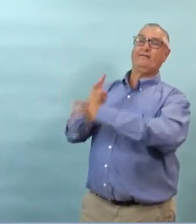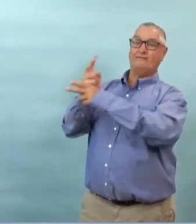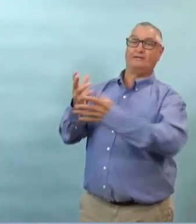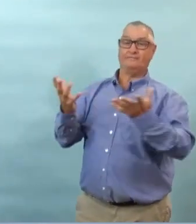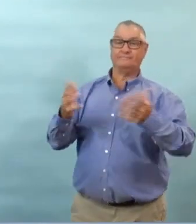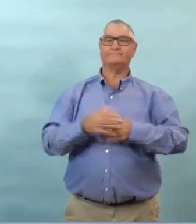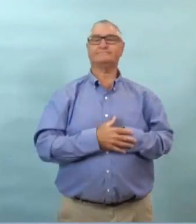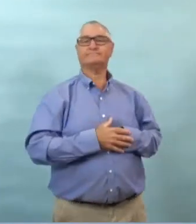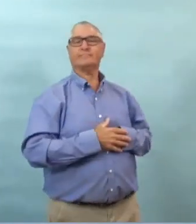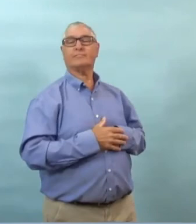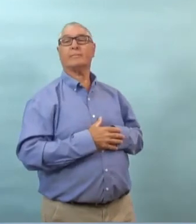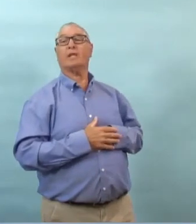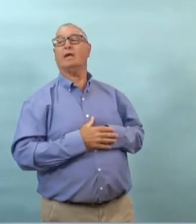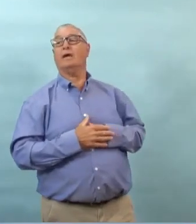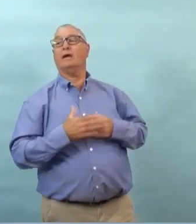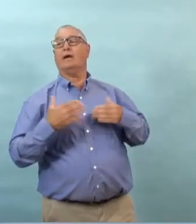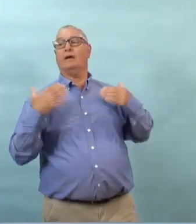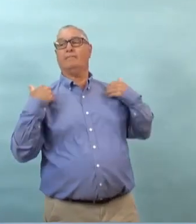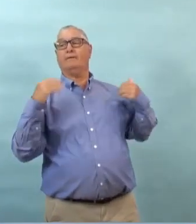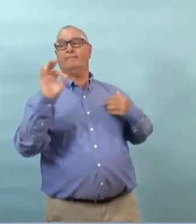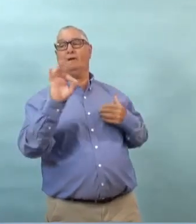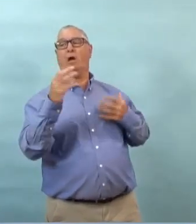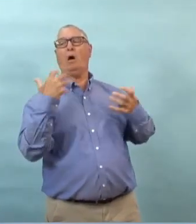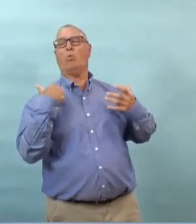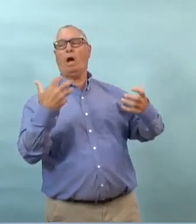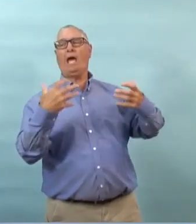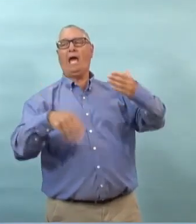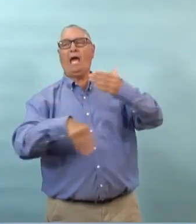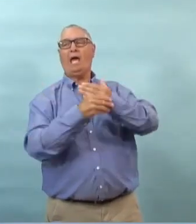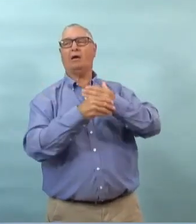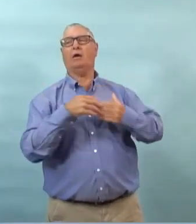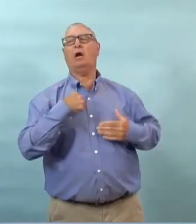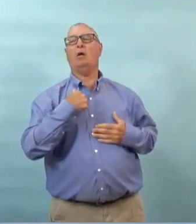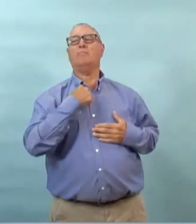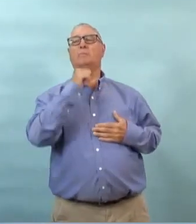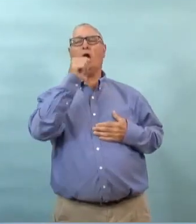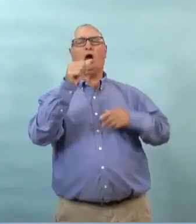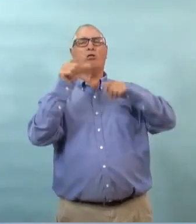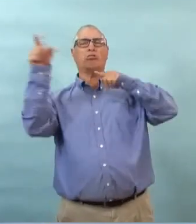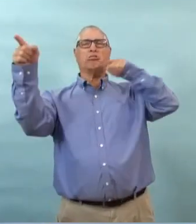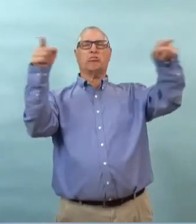dire rapidement juste une petite histoire parce que je ne veux pas m'aventurer trop sur ce terrain